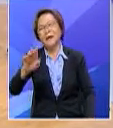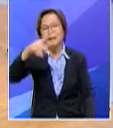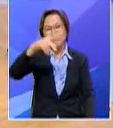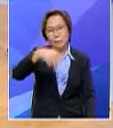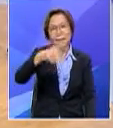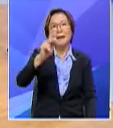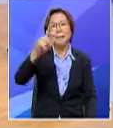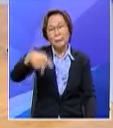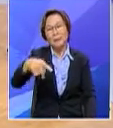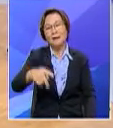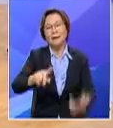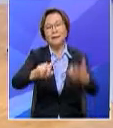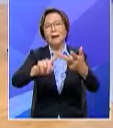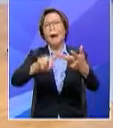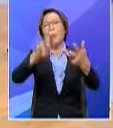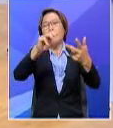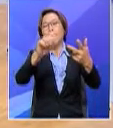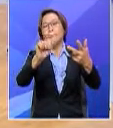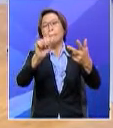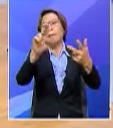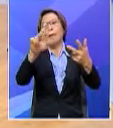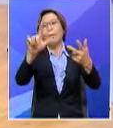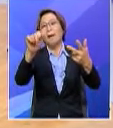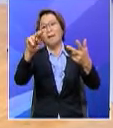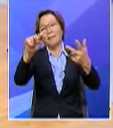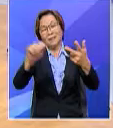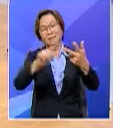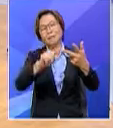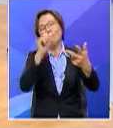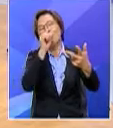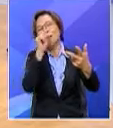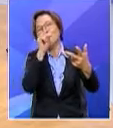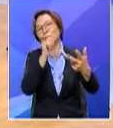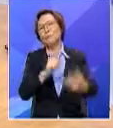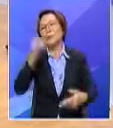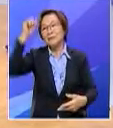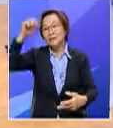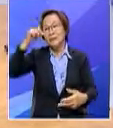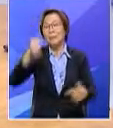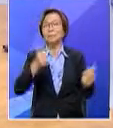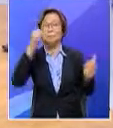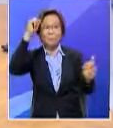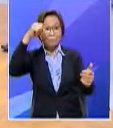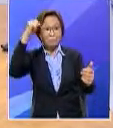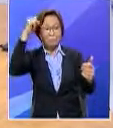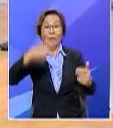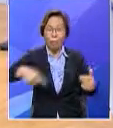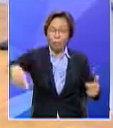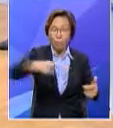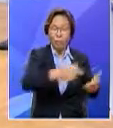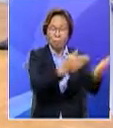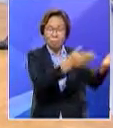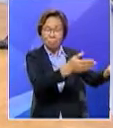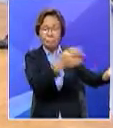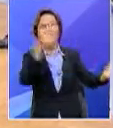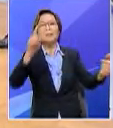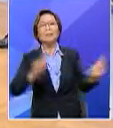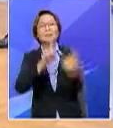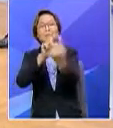ketiga lagu Maulana ok jadi sesudara saya akan tinggalkan Tumuminda dengan